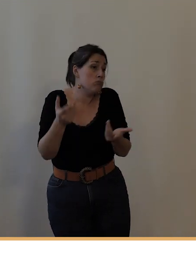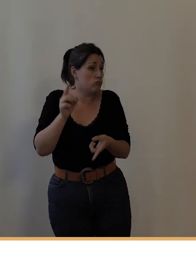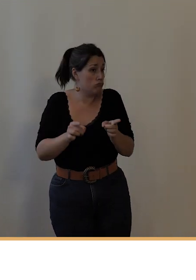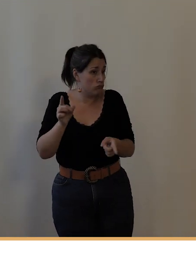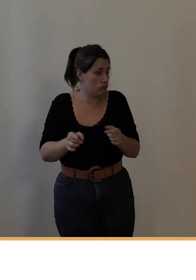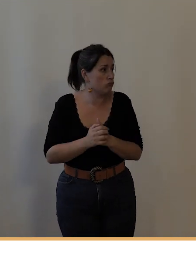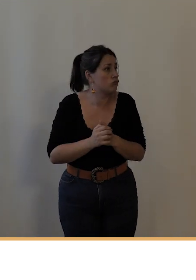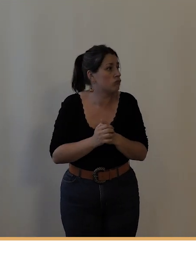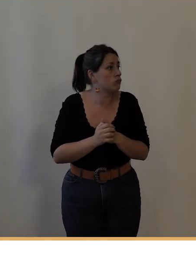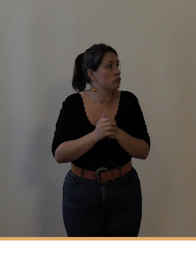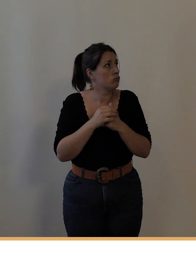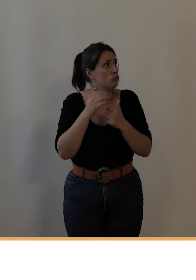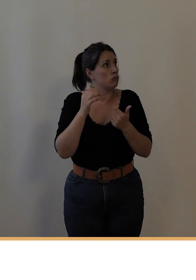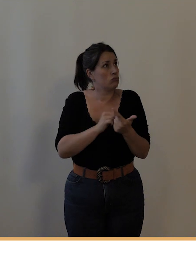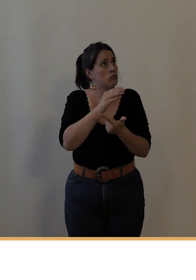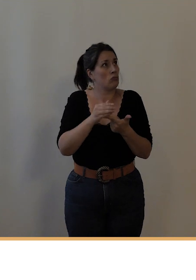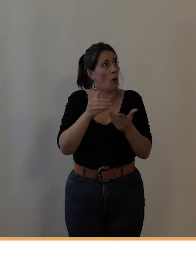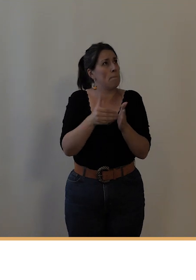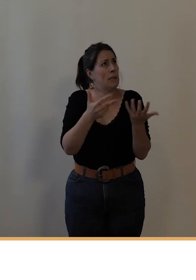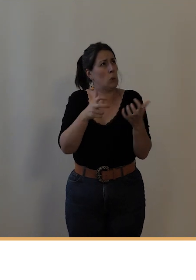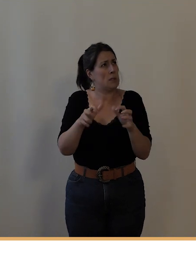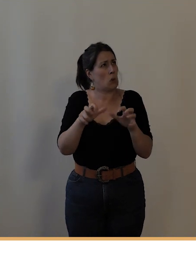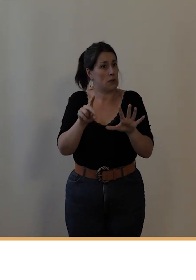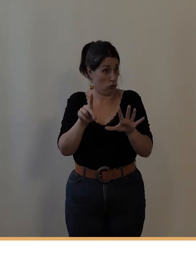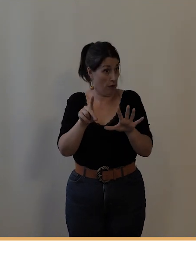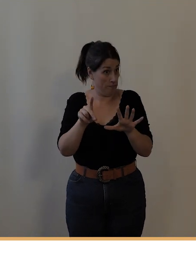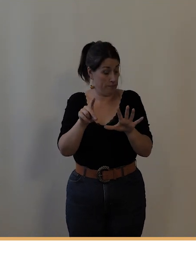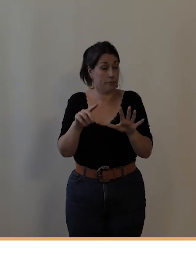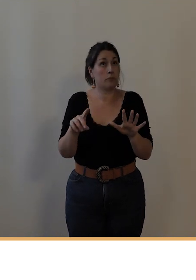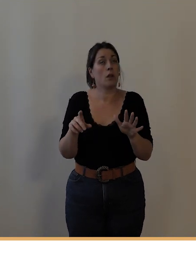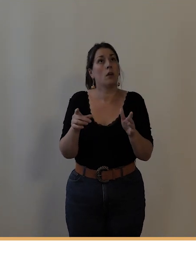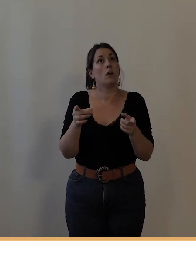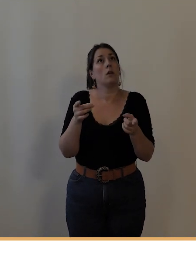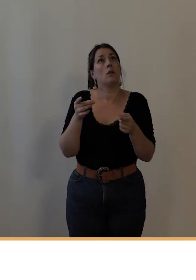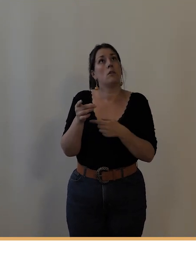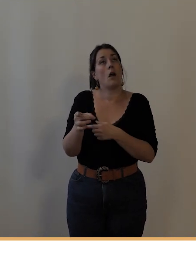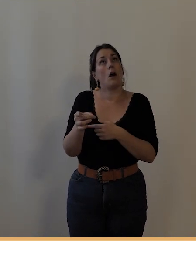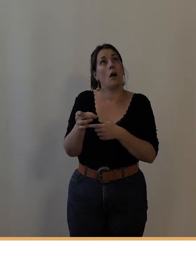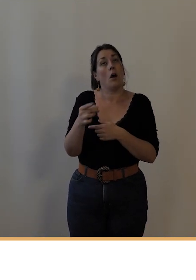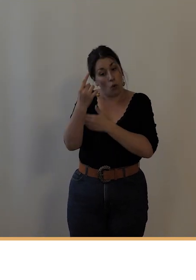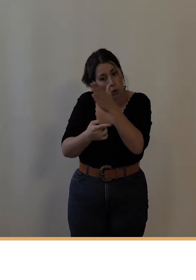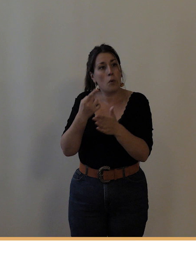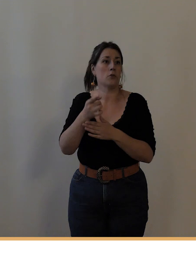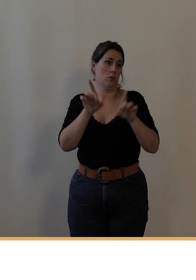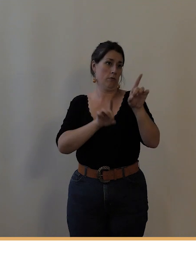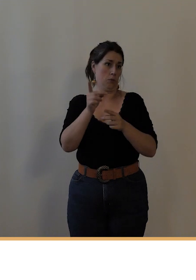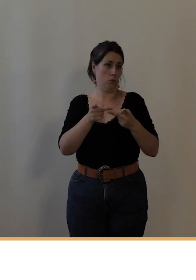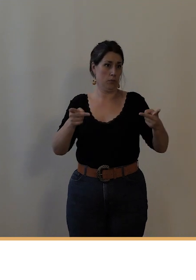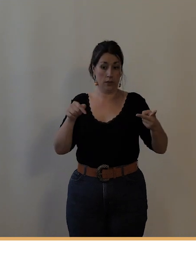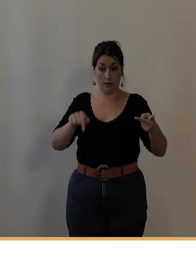Et l'année suivante, en 1880, l'édition de ces fêtes publiques sur le boulevard